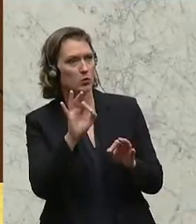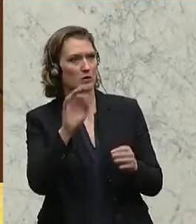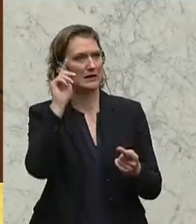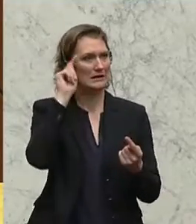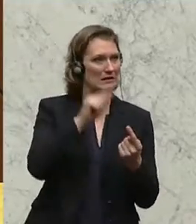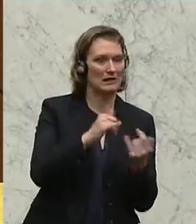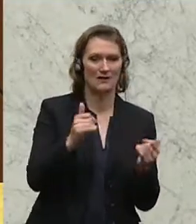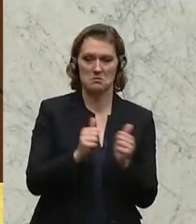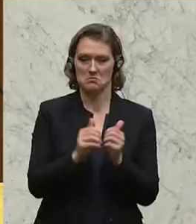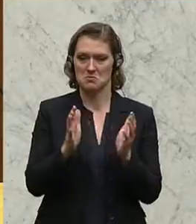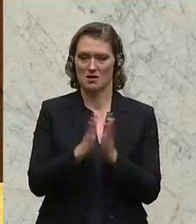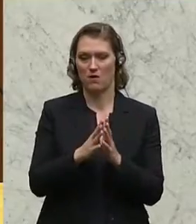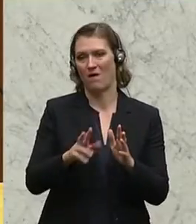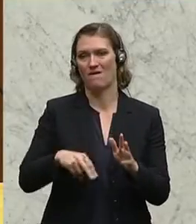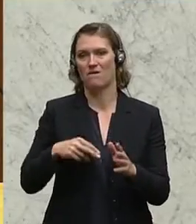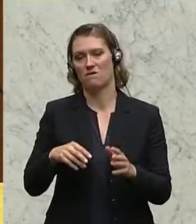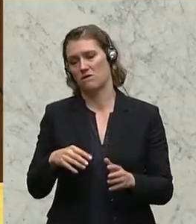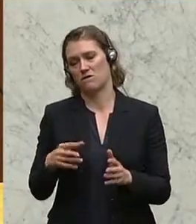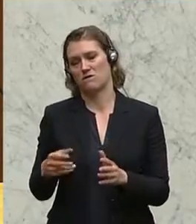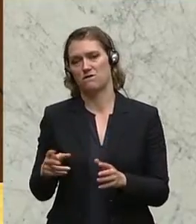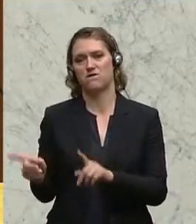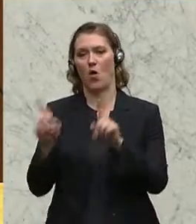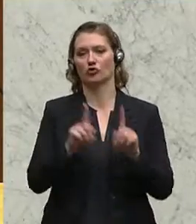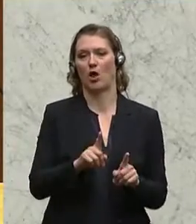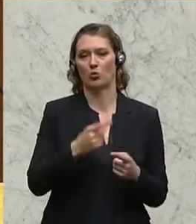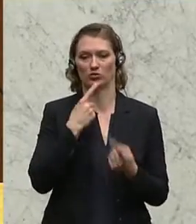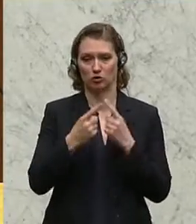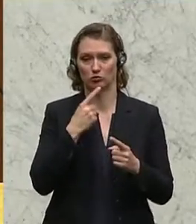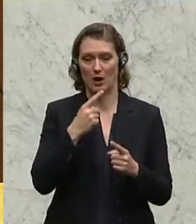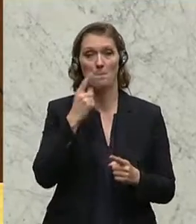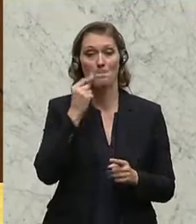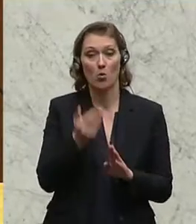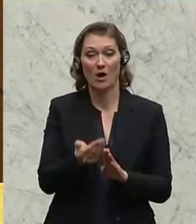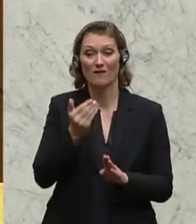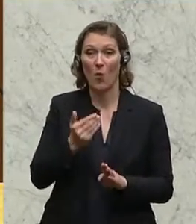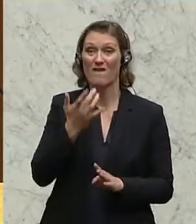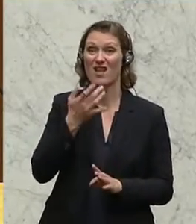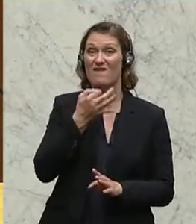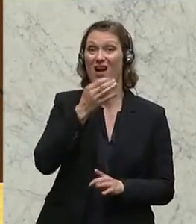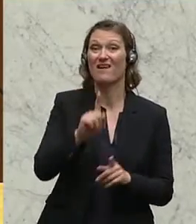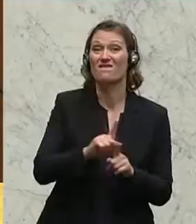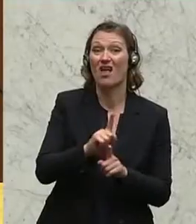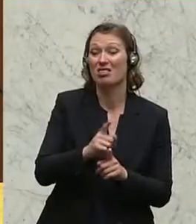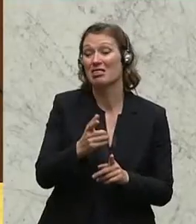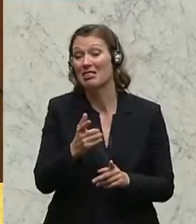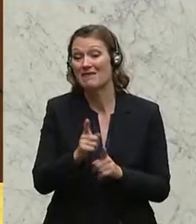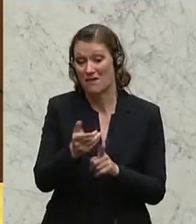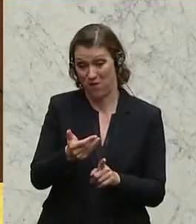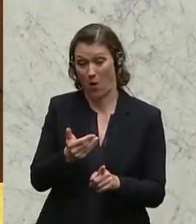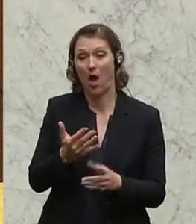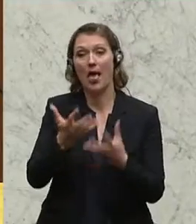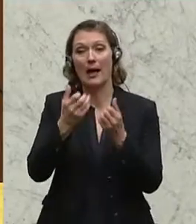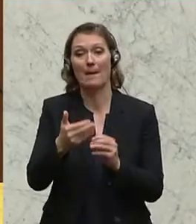das ist wie wenn Sie am Mittwoch ein Vorstellungsgespräch haben und am Montag davor wissen wollen, wie es ausgegangen ist. Diese Fragen stellen Sie dem